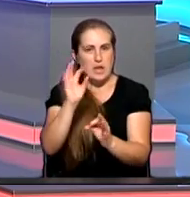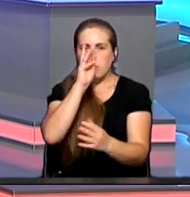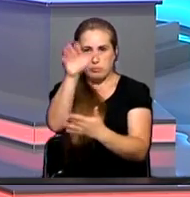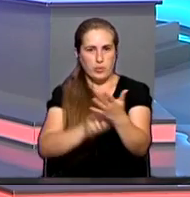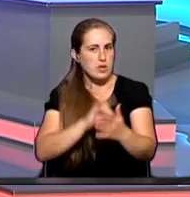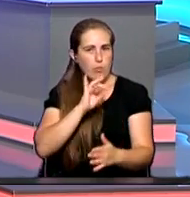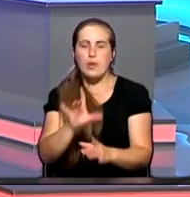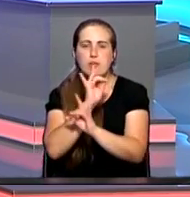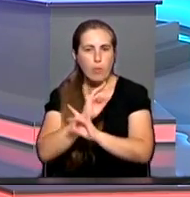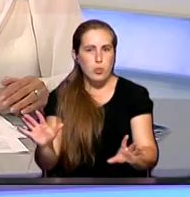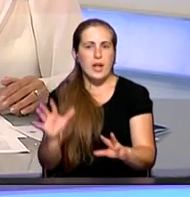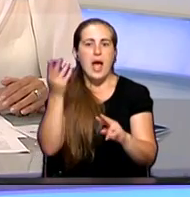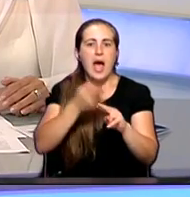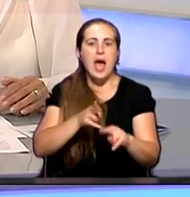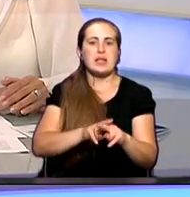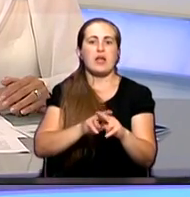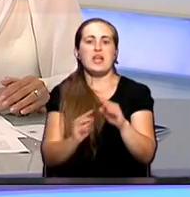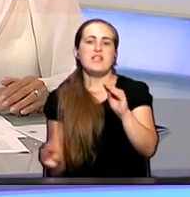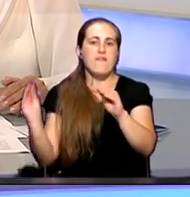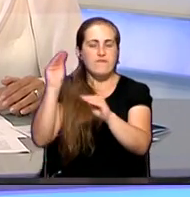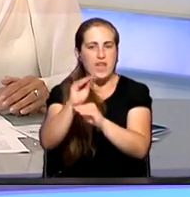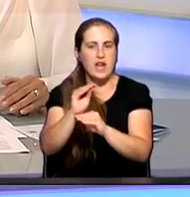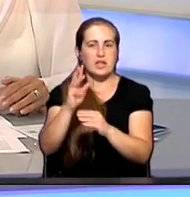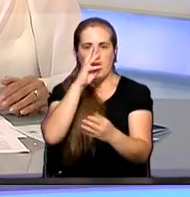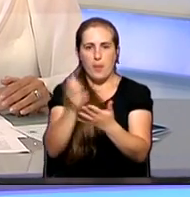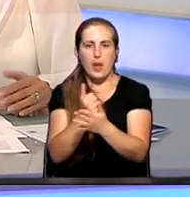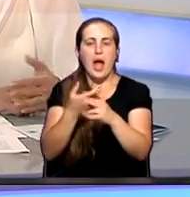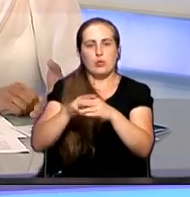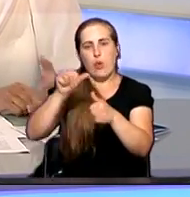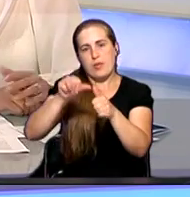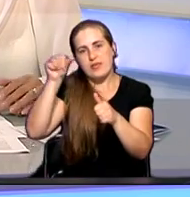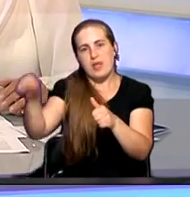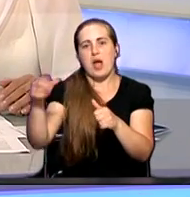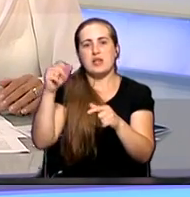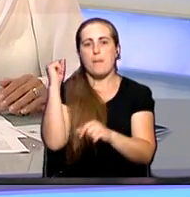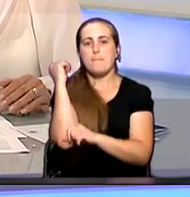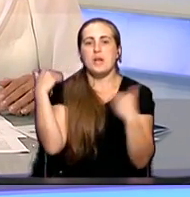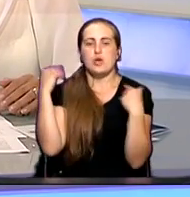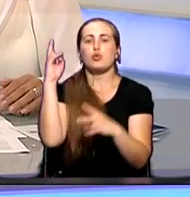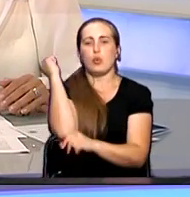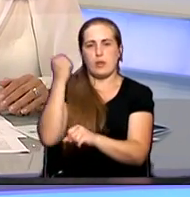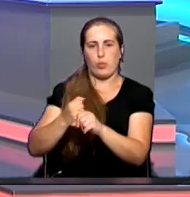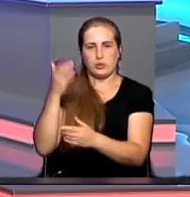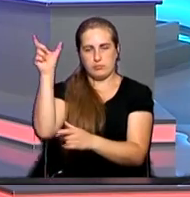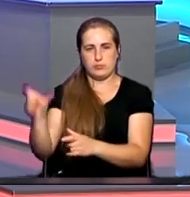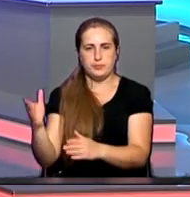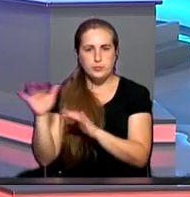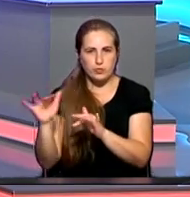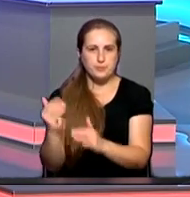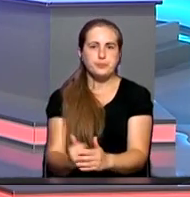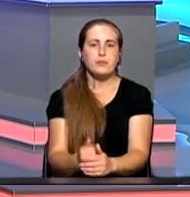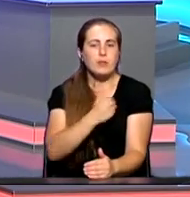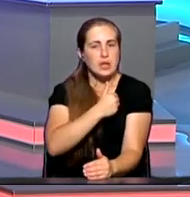Не будет, да. То есть это идет сверх начисленной заработной платы, это ложится на плечи работодателя. И вот хотелось бы еще